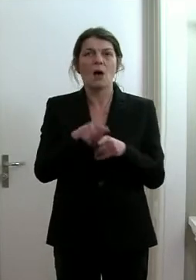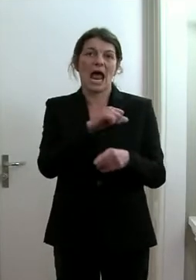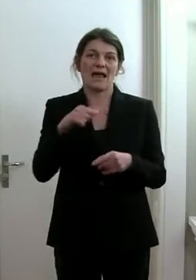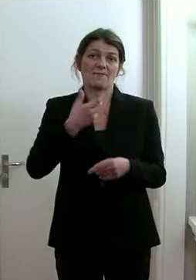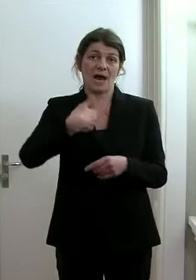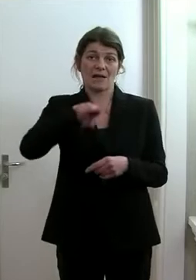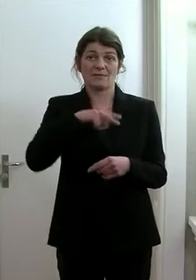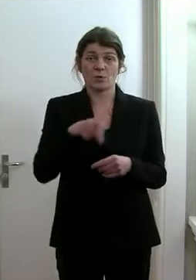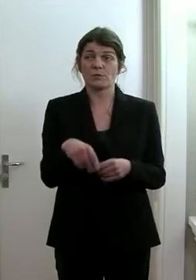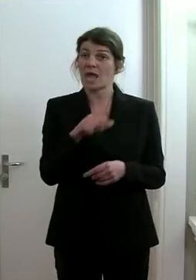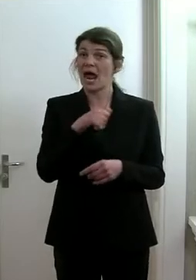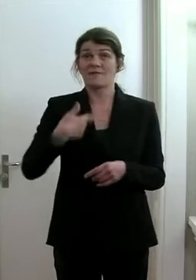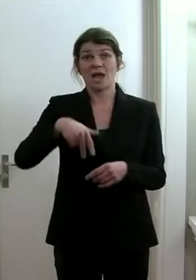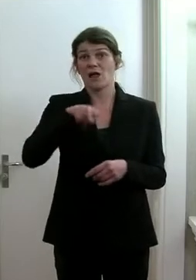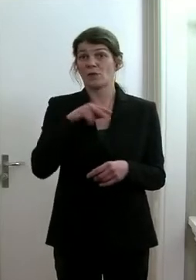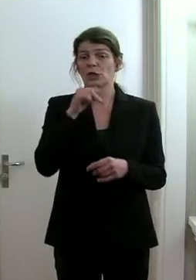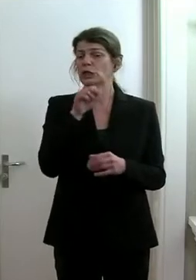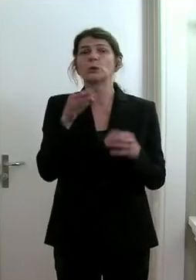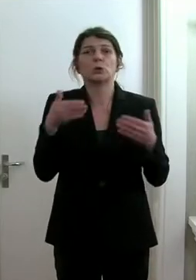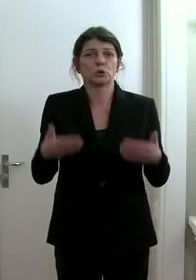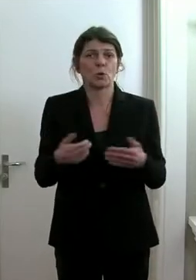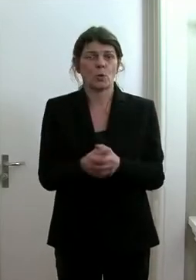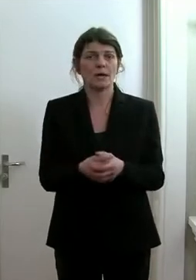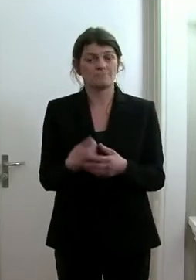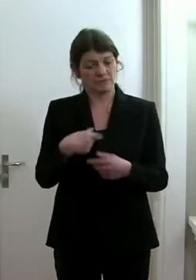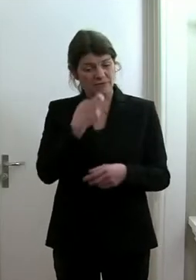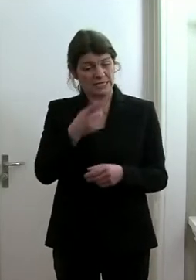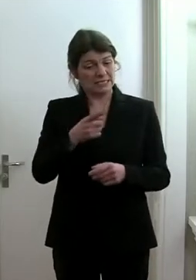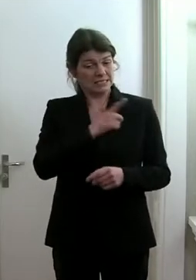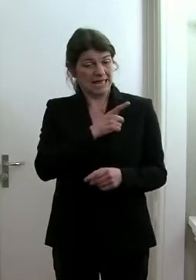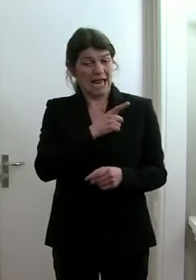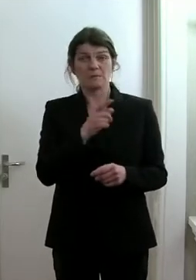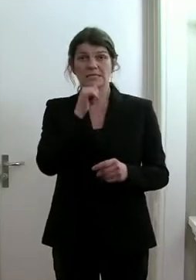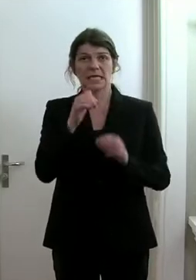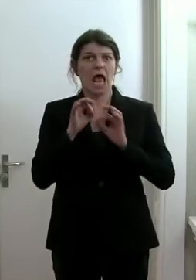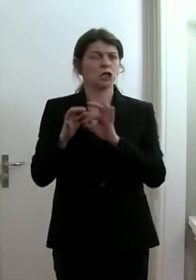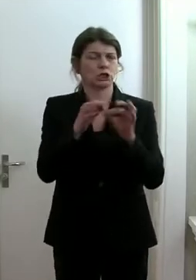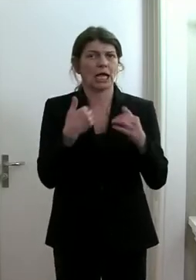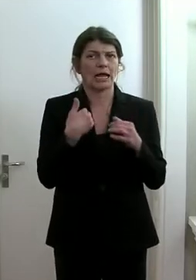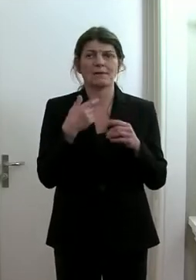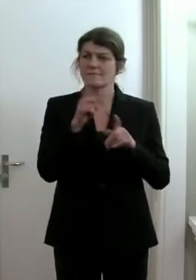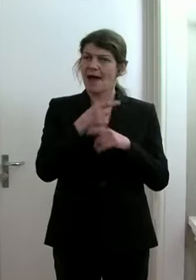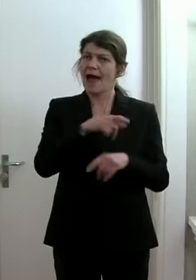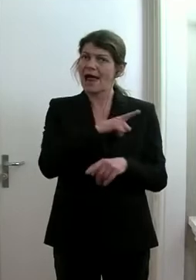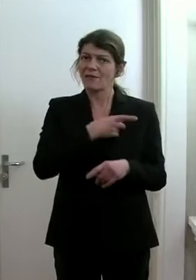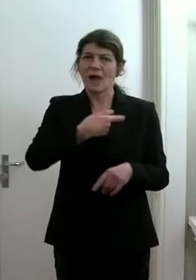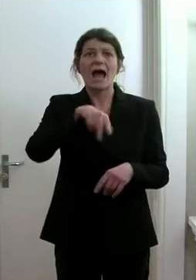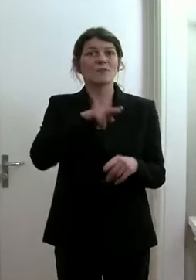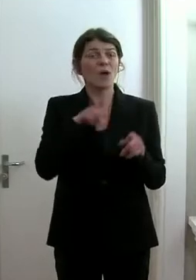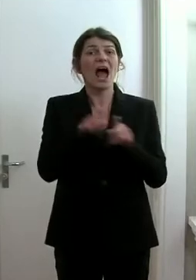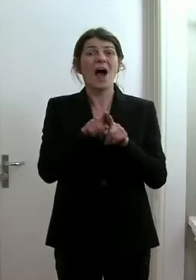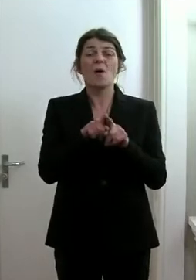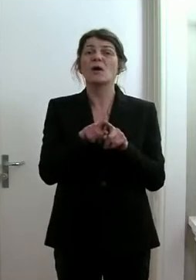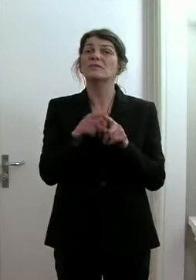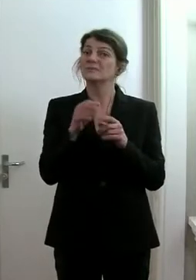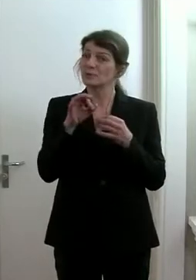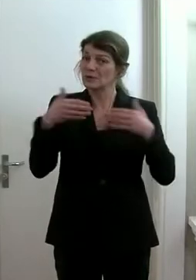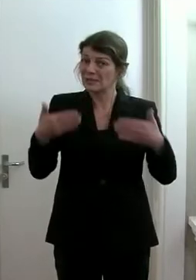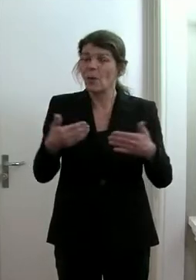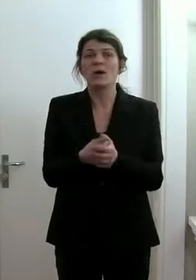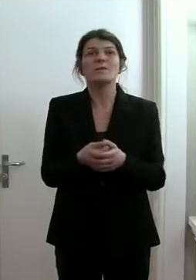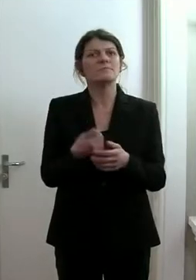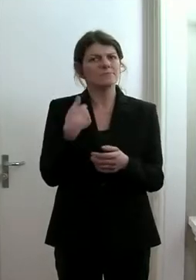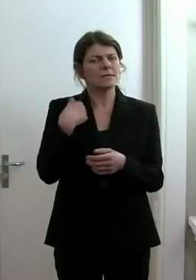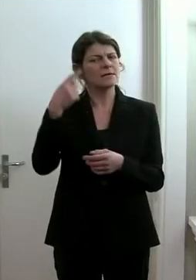Eigenverantwortung nicht nur in dem Sinn, dass man sich selbst nicht ansteckt, sondern die Eigenverantwortung auch in dem Sinn, dass man